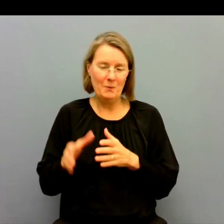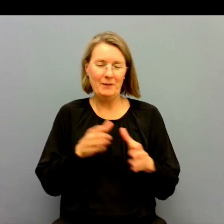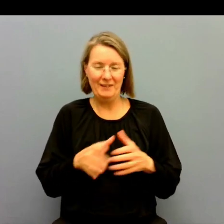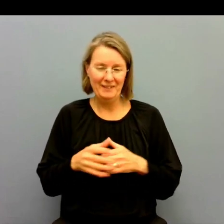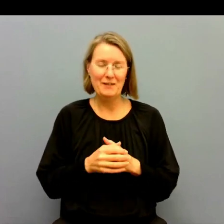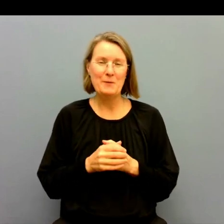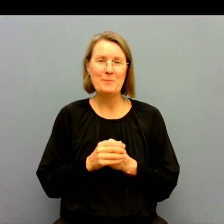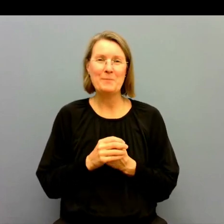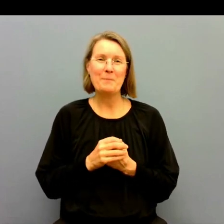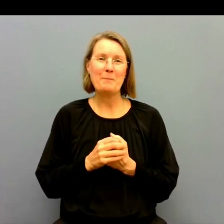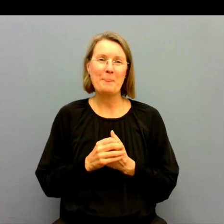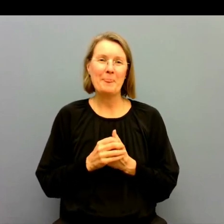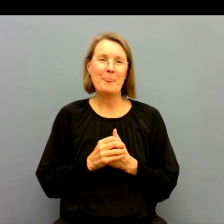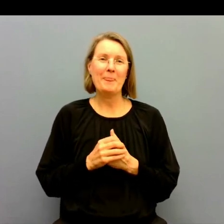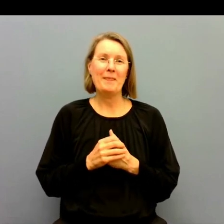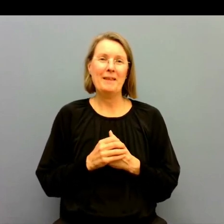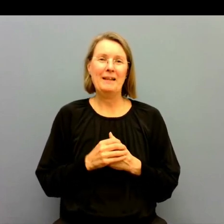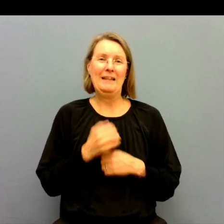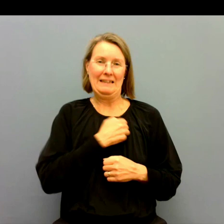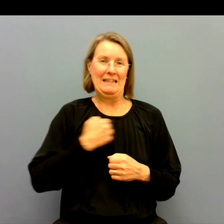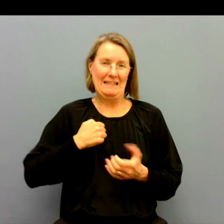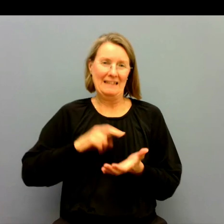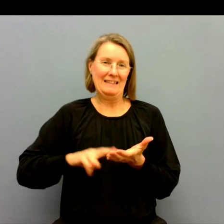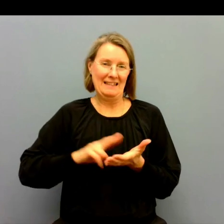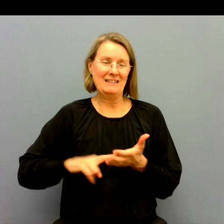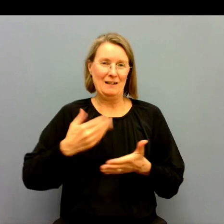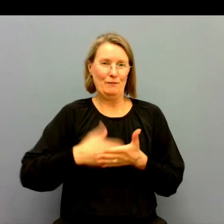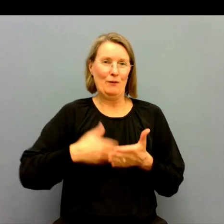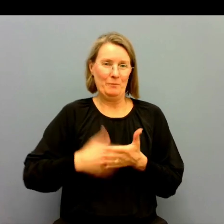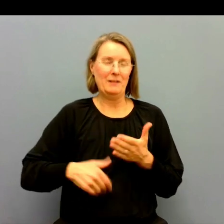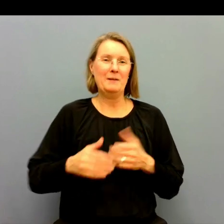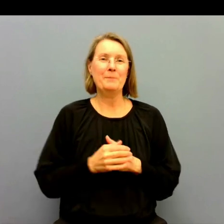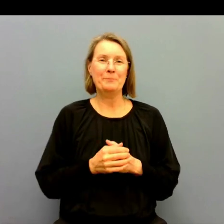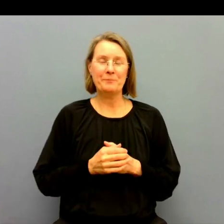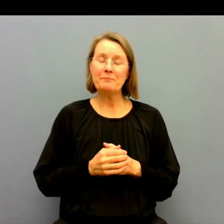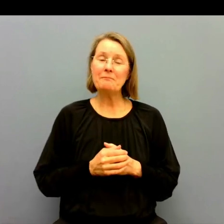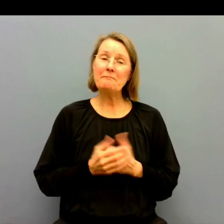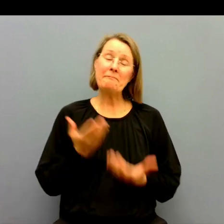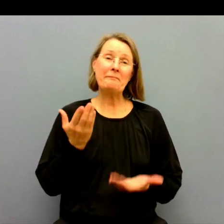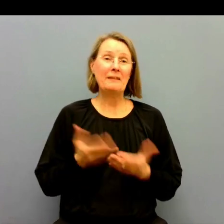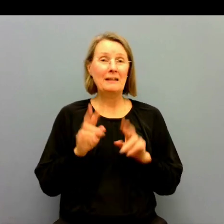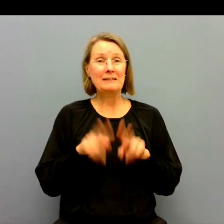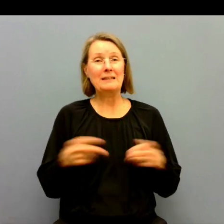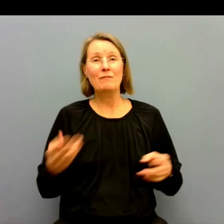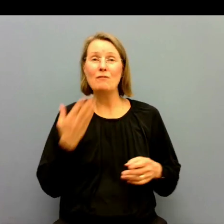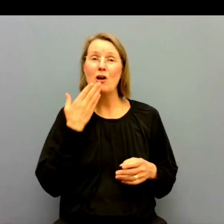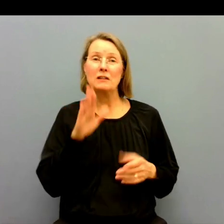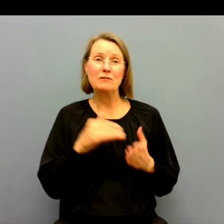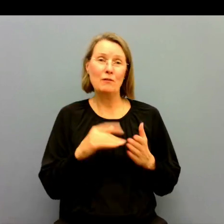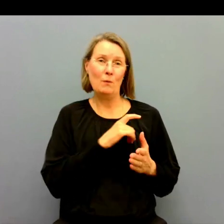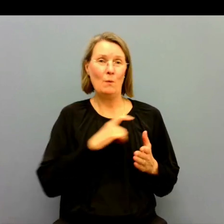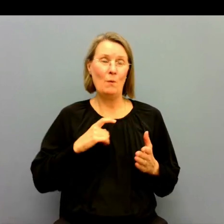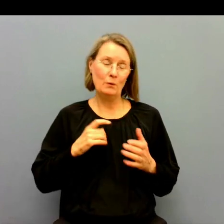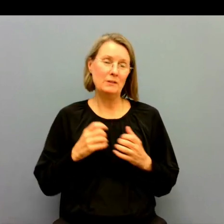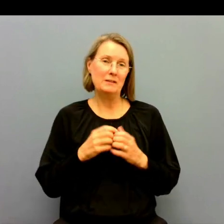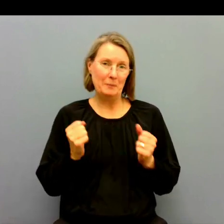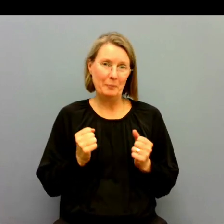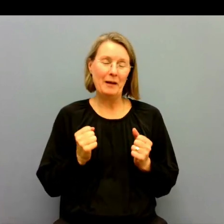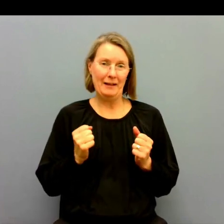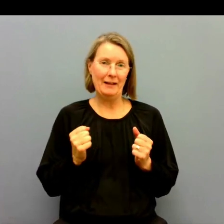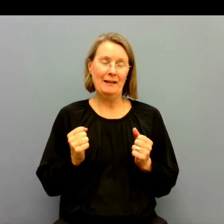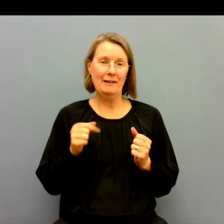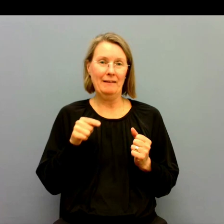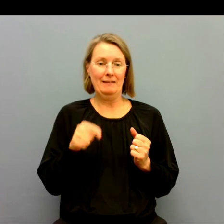regeringskansliet och mer än så har inte jag när det gäller den frågan. Det är ganska vanligt svar ibland vi ger men det är ju det som är